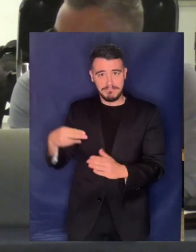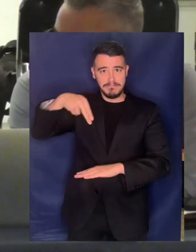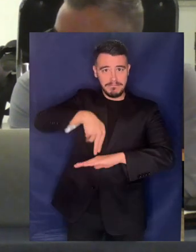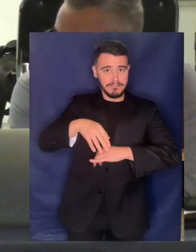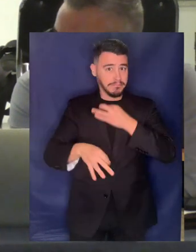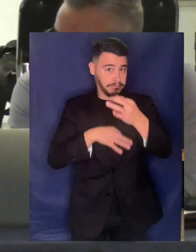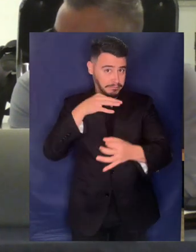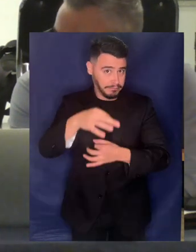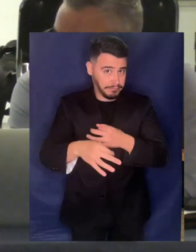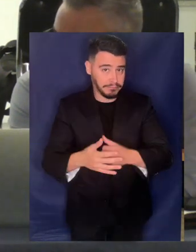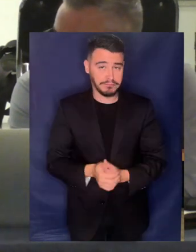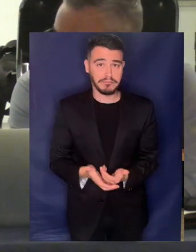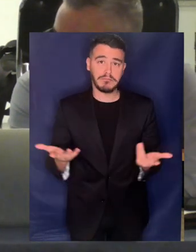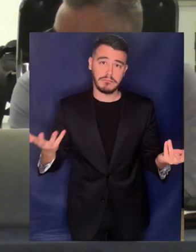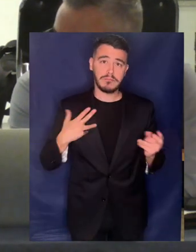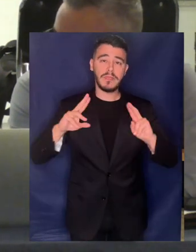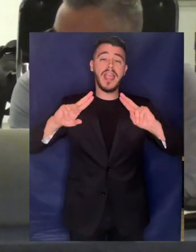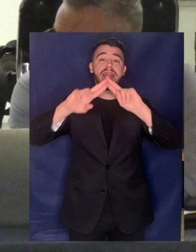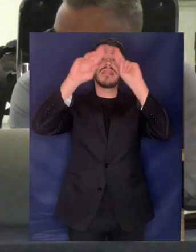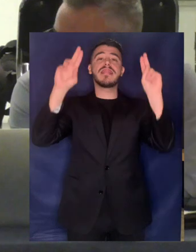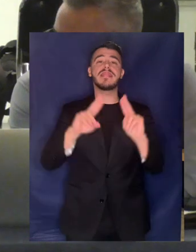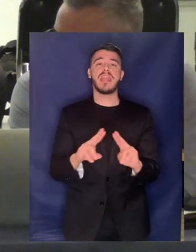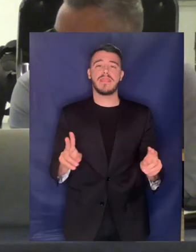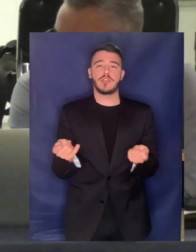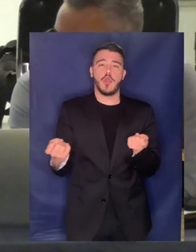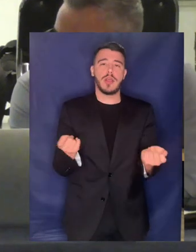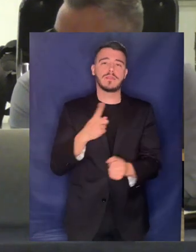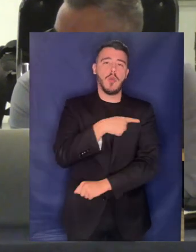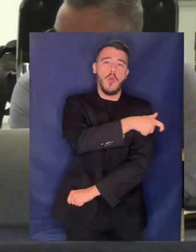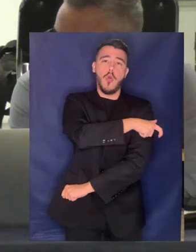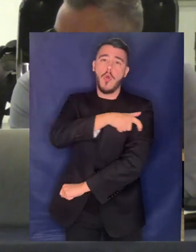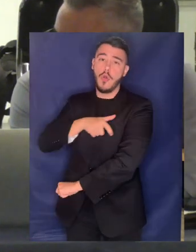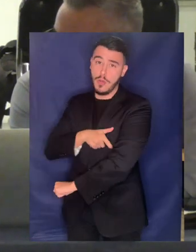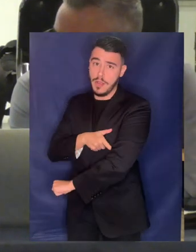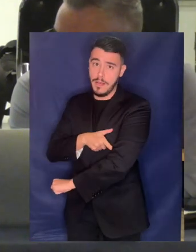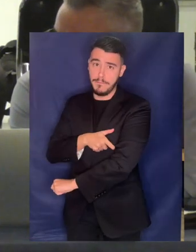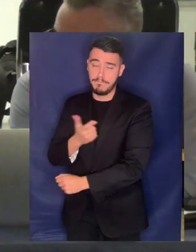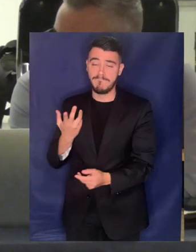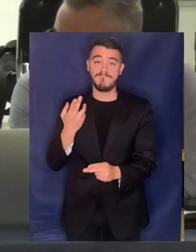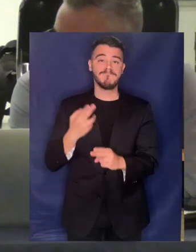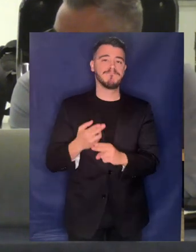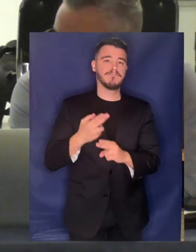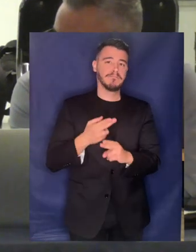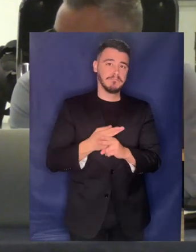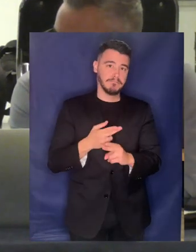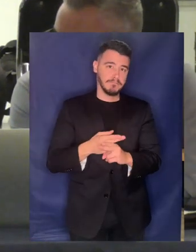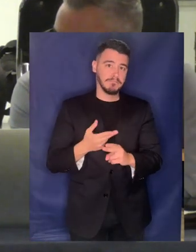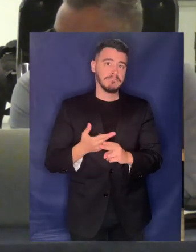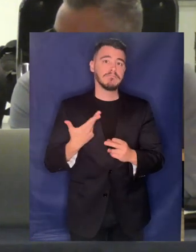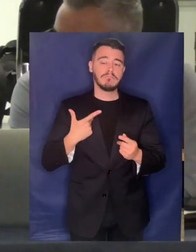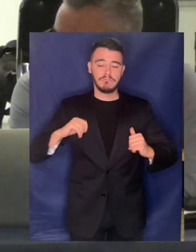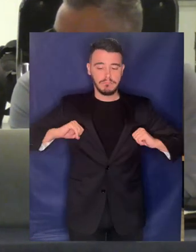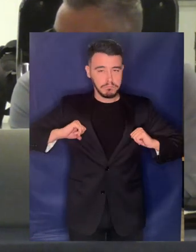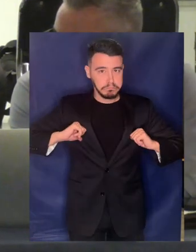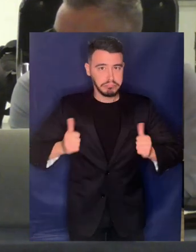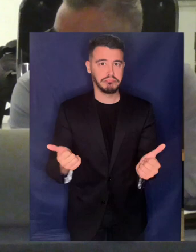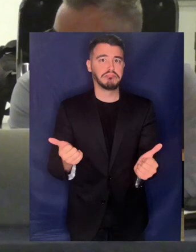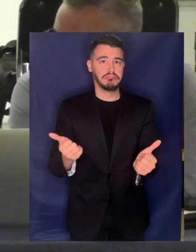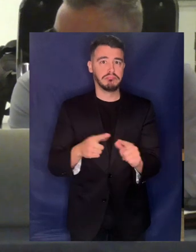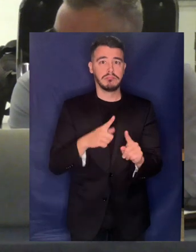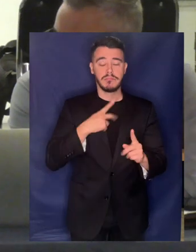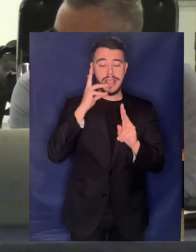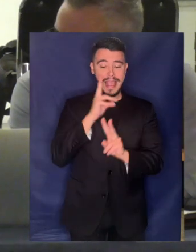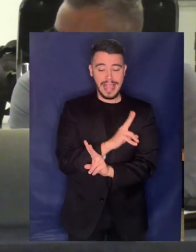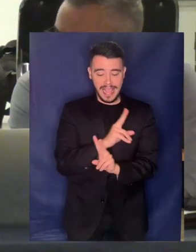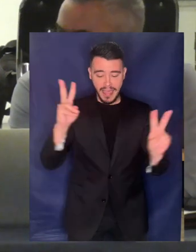μεγάλο διεθνή οργανισμό, από τον ΟΗΕ Χαρακτηριστική περίπτωση αποτελεί ένταξη της πρωτοβουλίας για καθαρό και προσβάσιμο